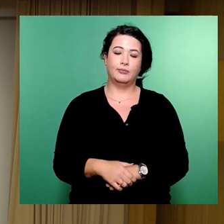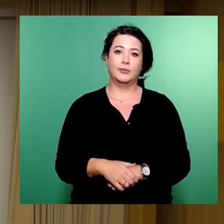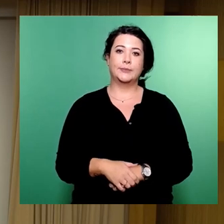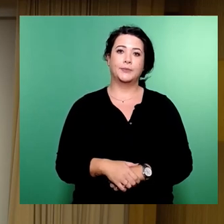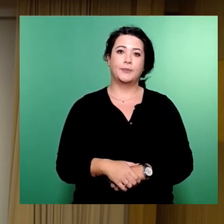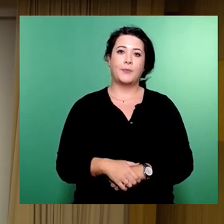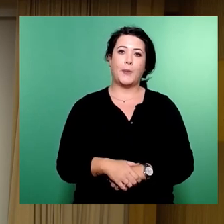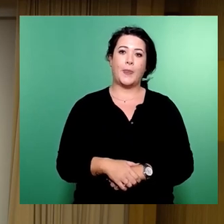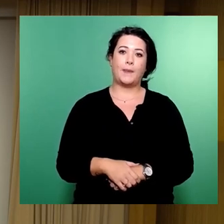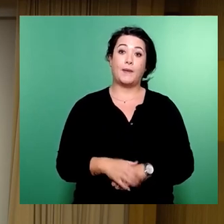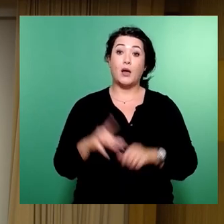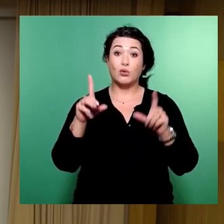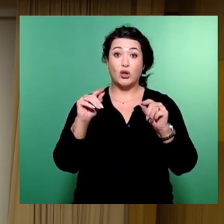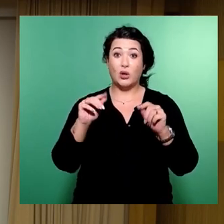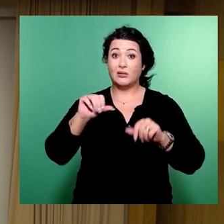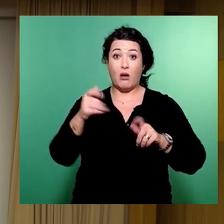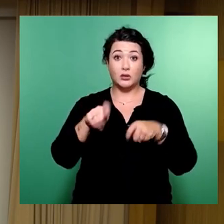Also gibt es noch keine ersten Erkenntnisse?